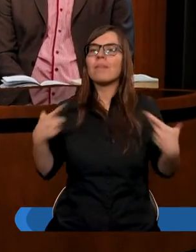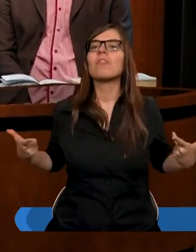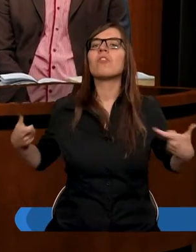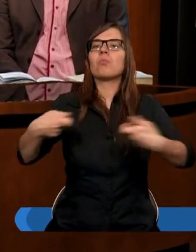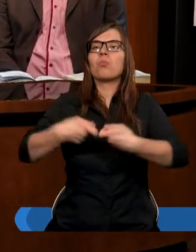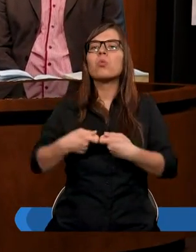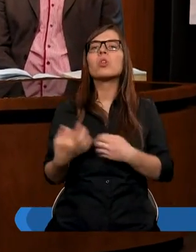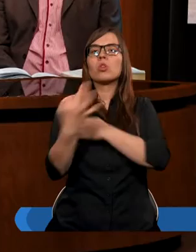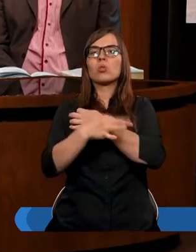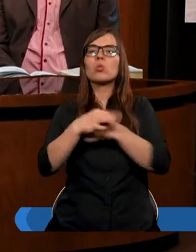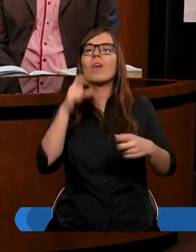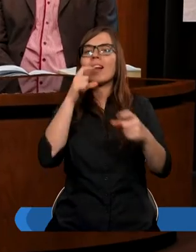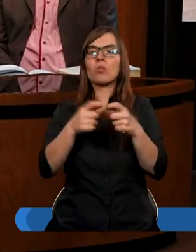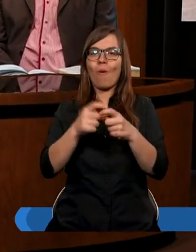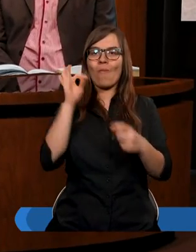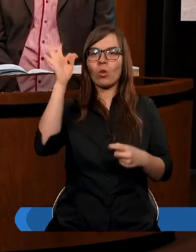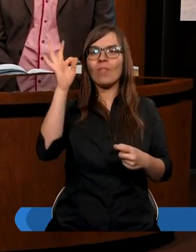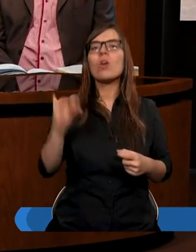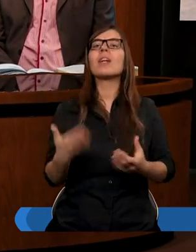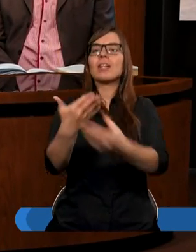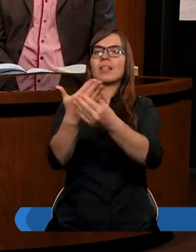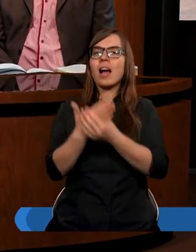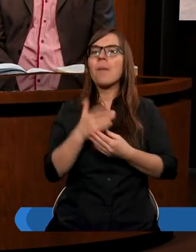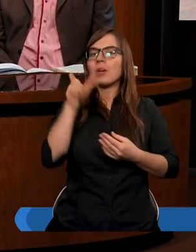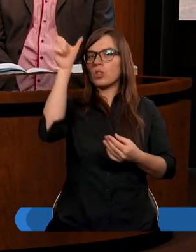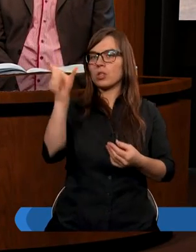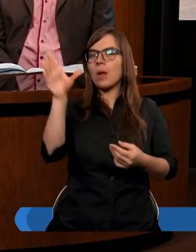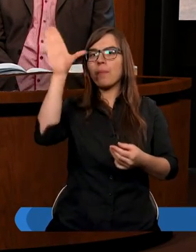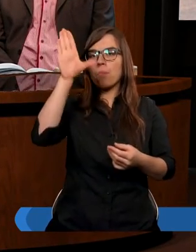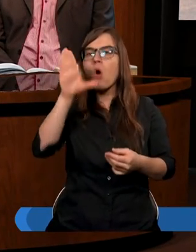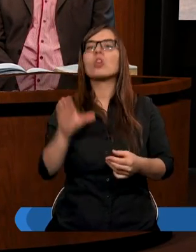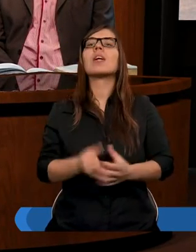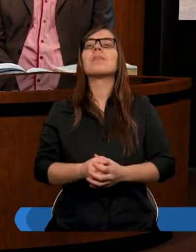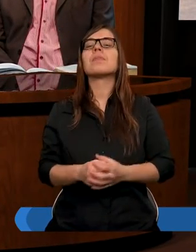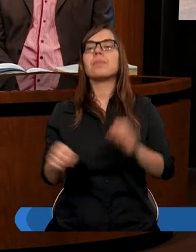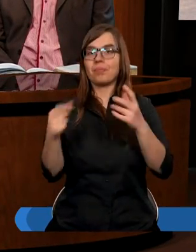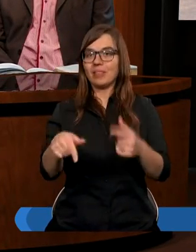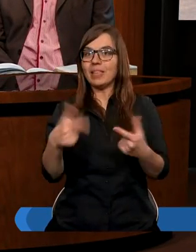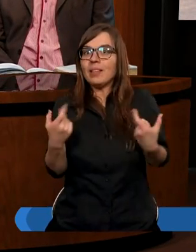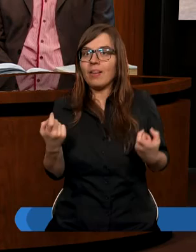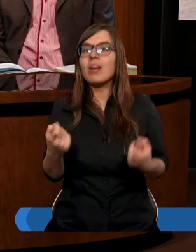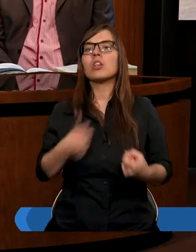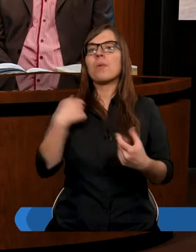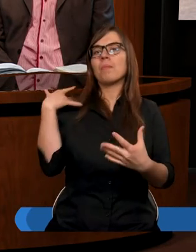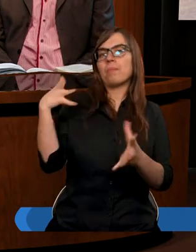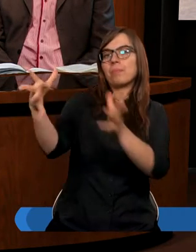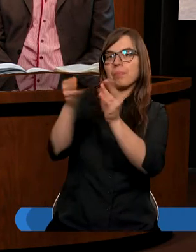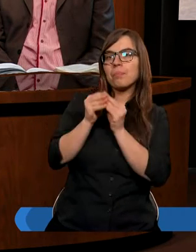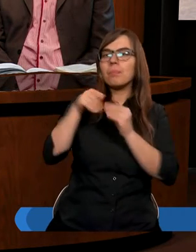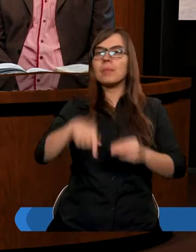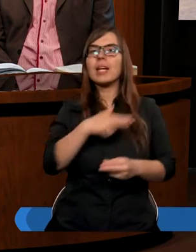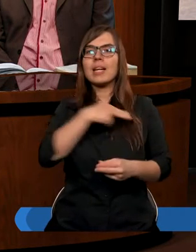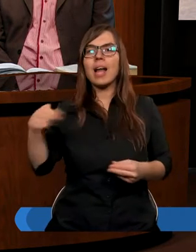studiować Słowo Boże. Zapraszamy Ciebie, Panie Boże, w tej chwili, abyś był razem z nami,